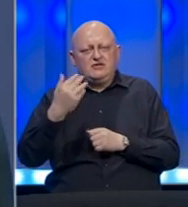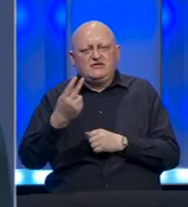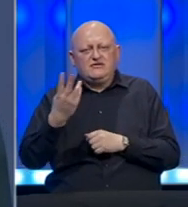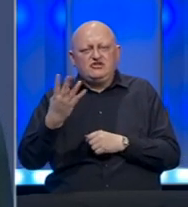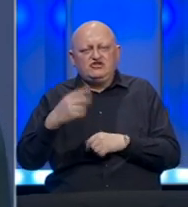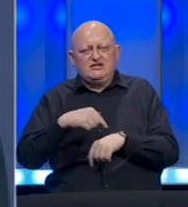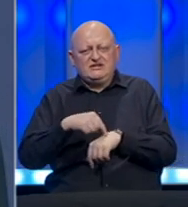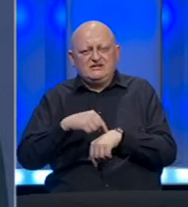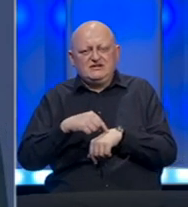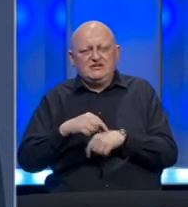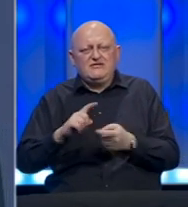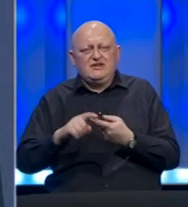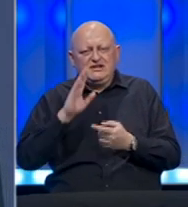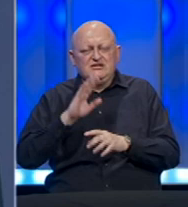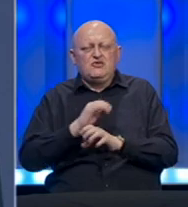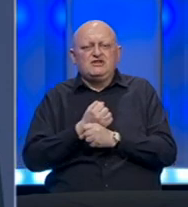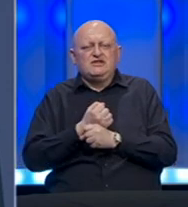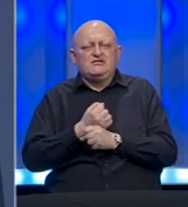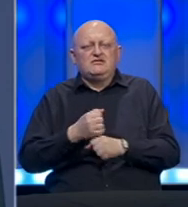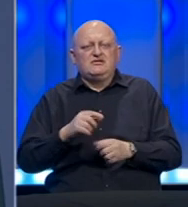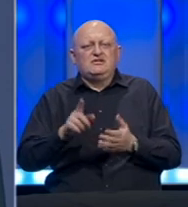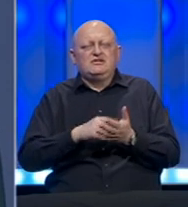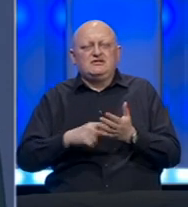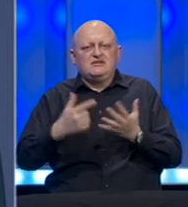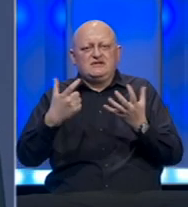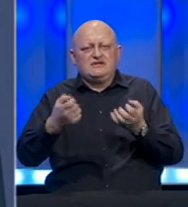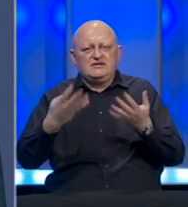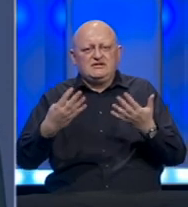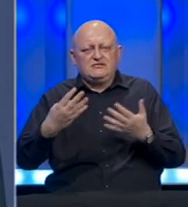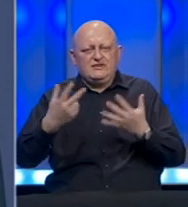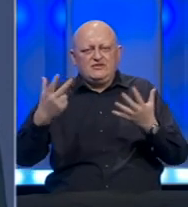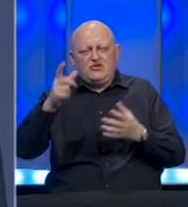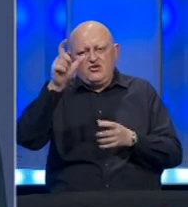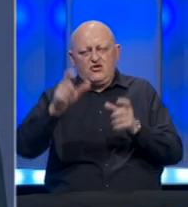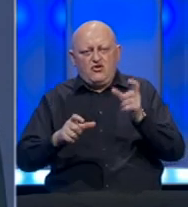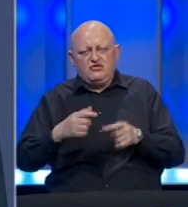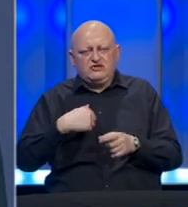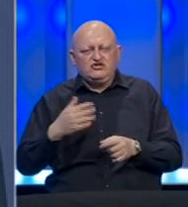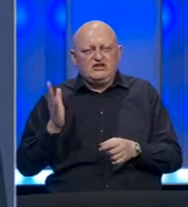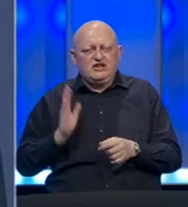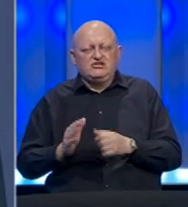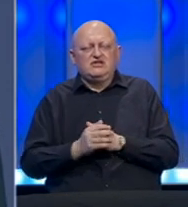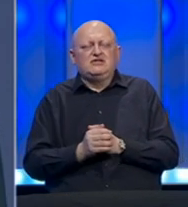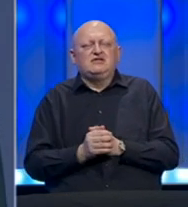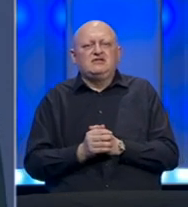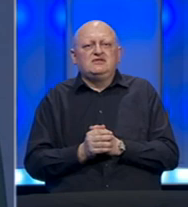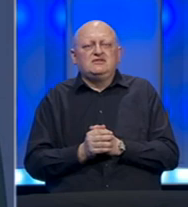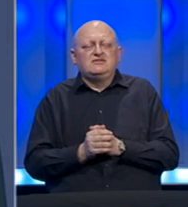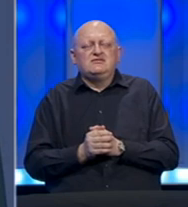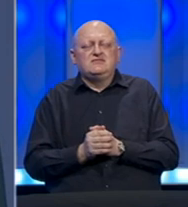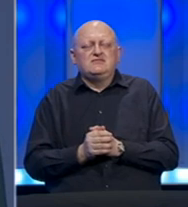24 sata u Federaciji Bosne i Hercegovine je testiranoj 798 naših sugrađane sugrađanki